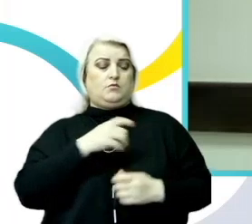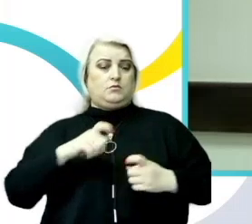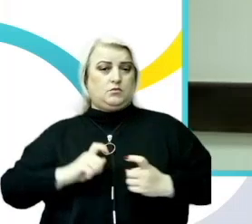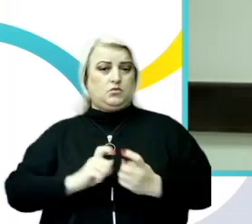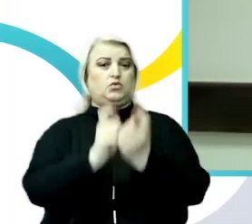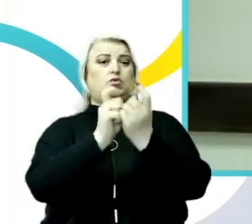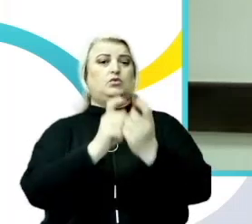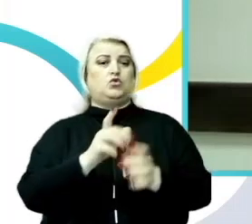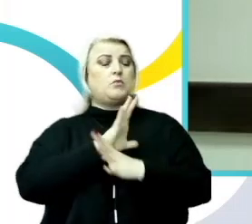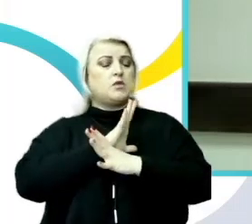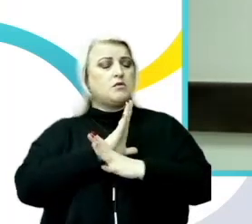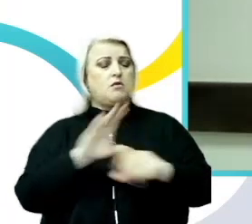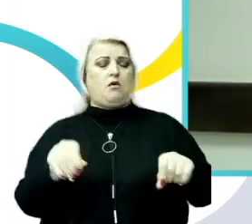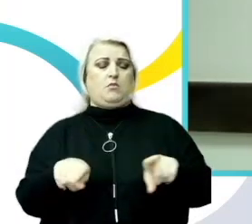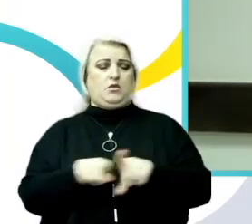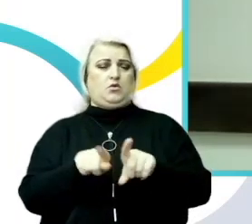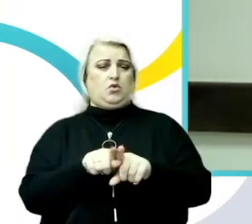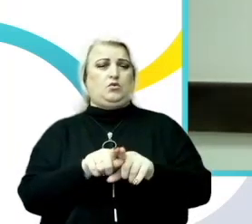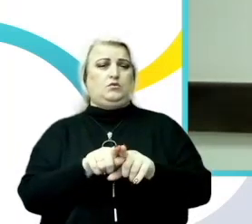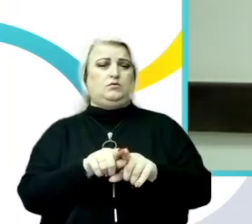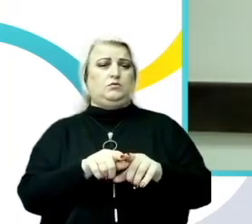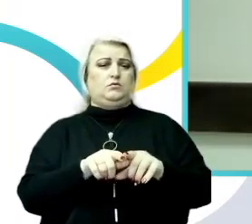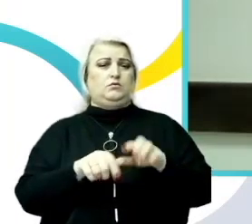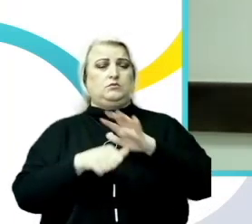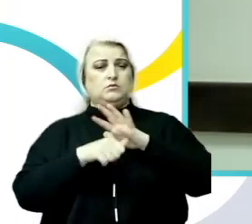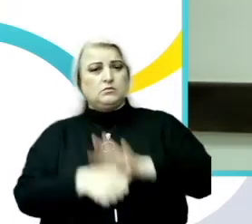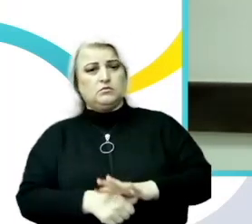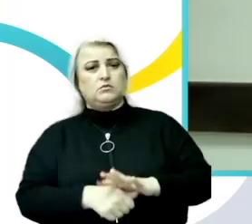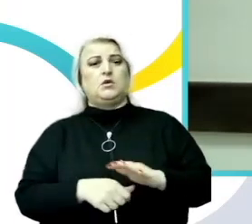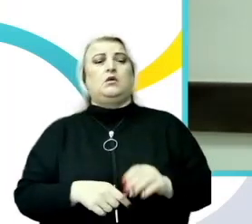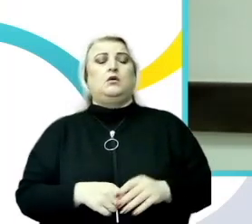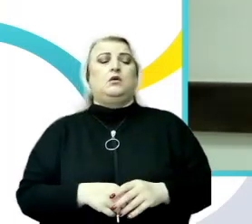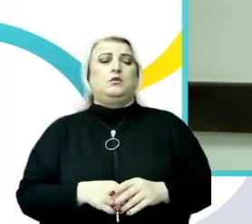ca hărțuire sexuală este nevoie să avem măsuri de prevenire,